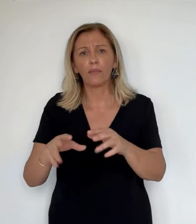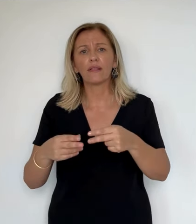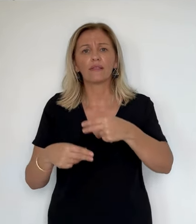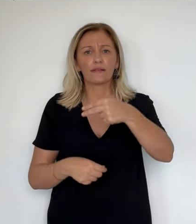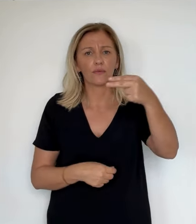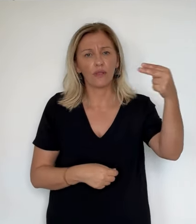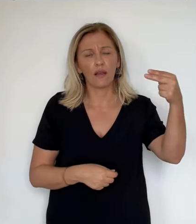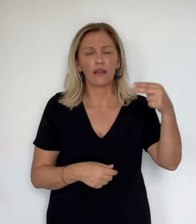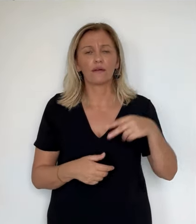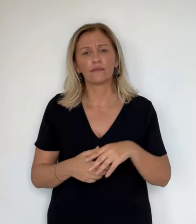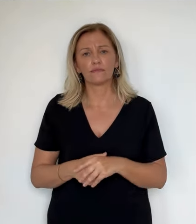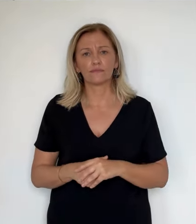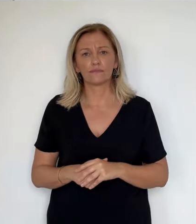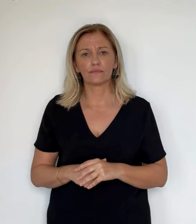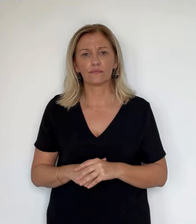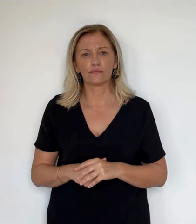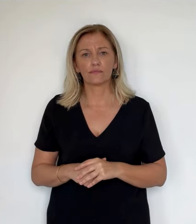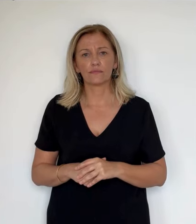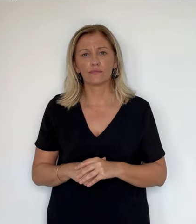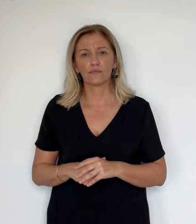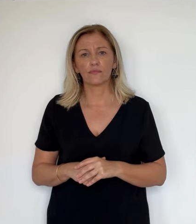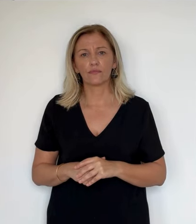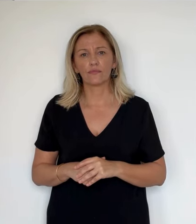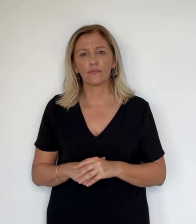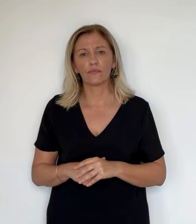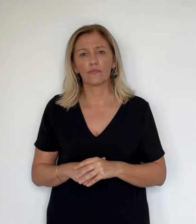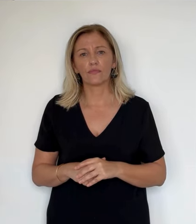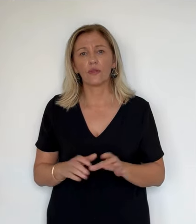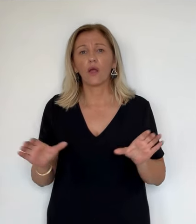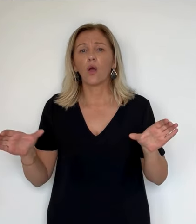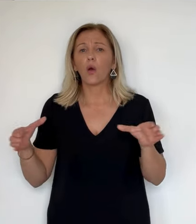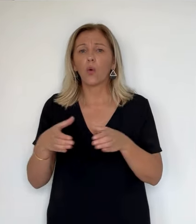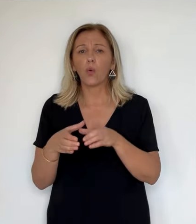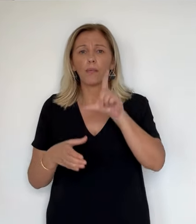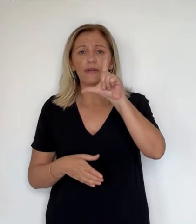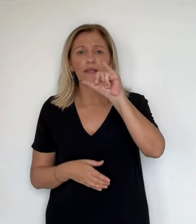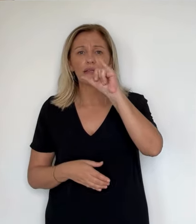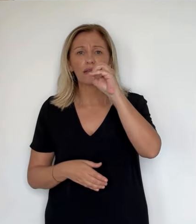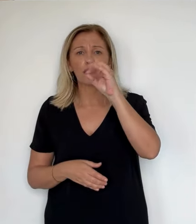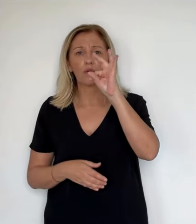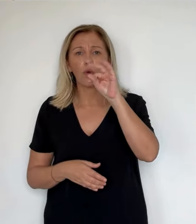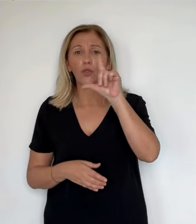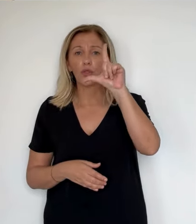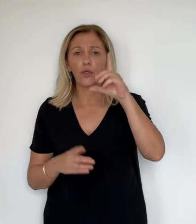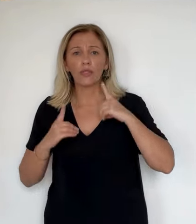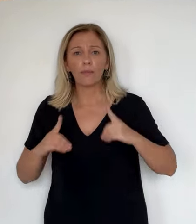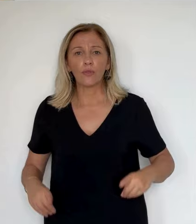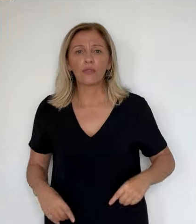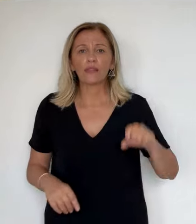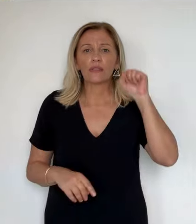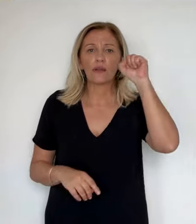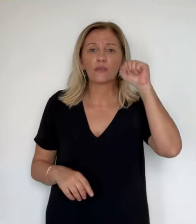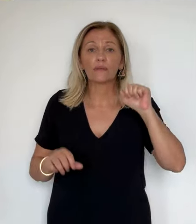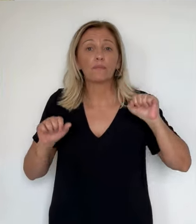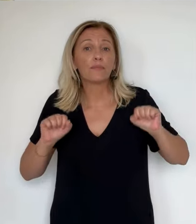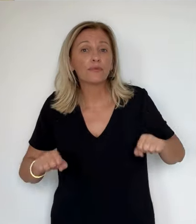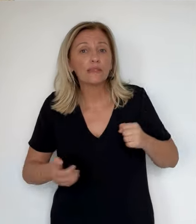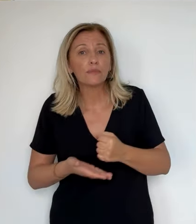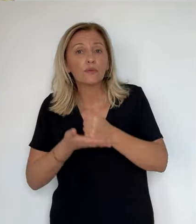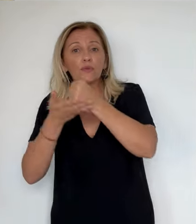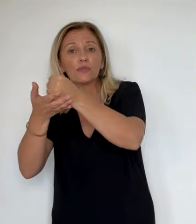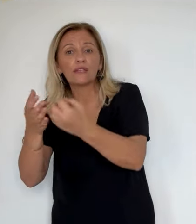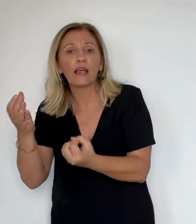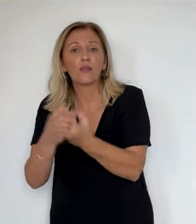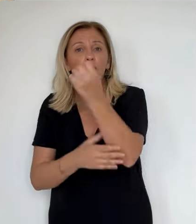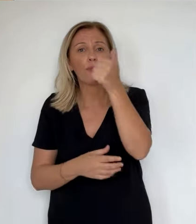Liot, où siègent les deux députés nationalistes, ne ferment pas non plus la porte à un soutien au nouveau Premier ministre. Tout dépendra, encore une fois, des